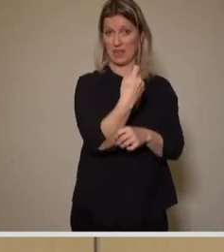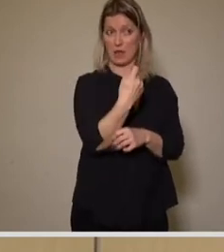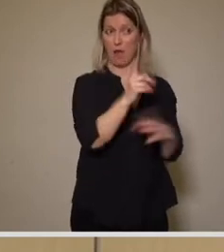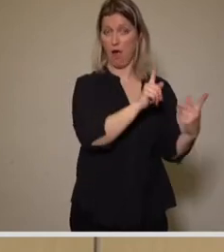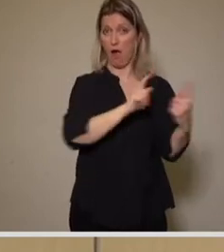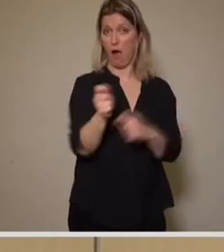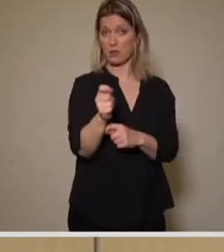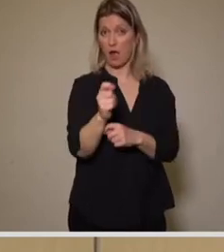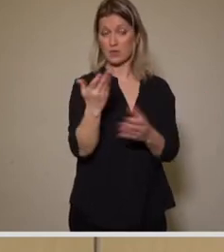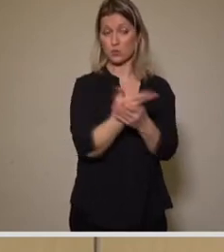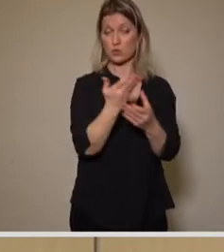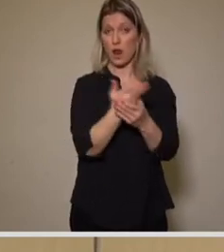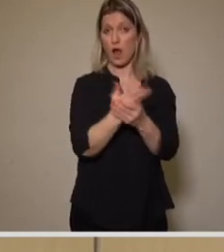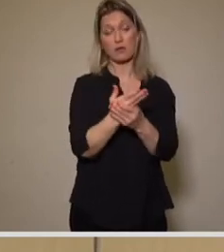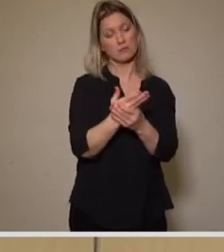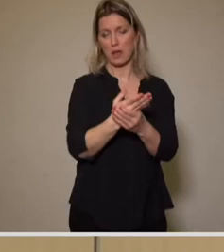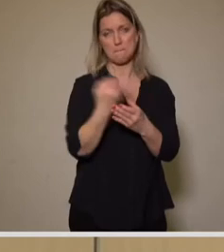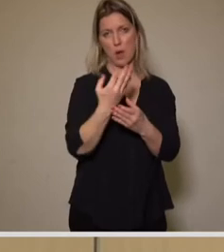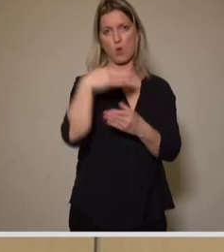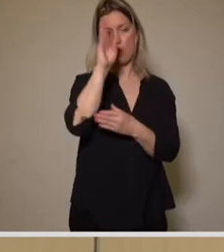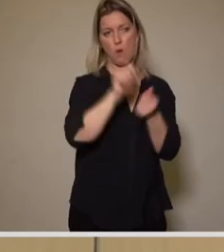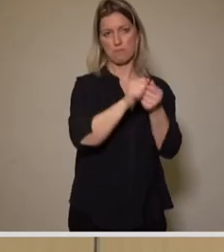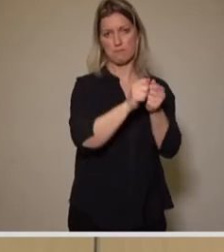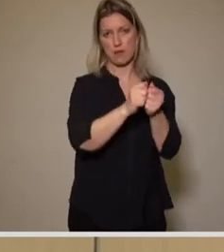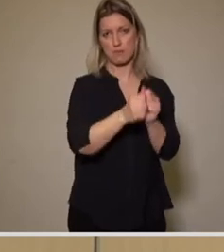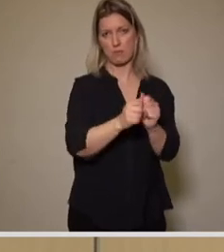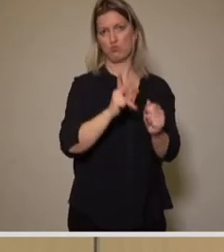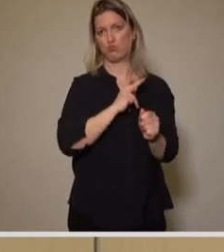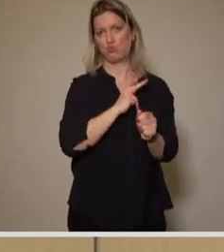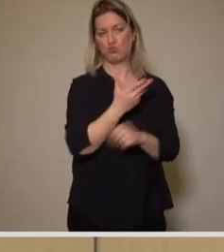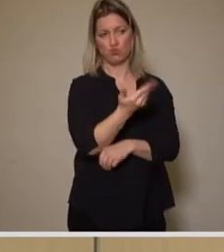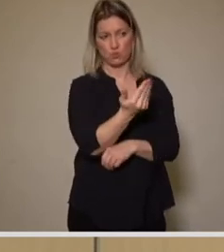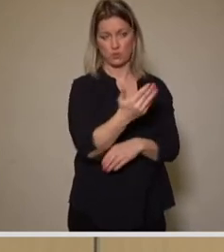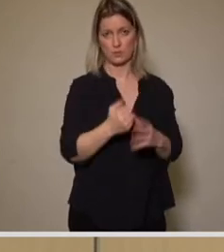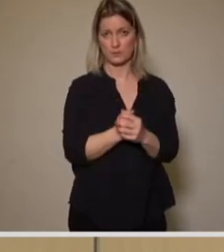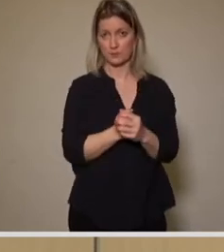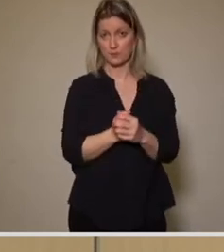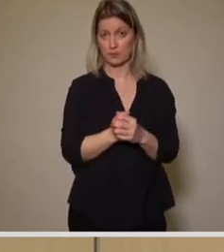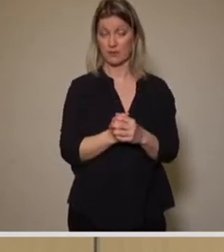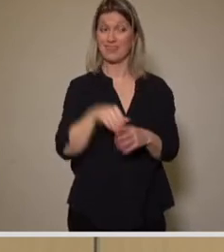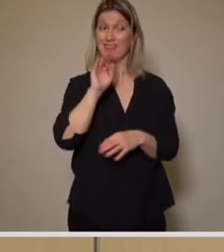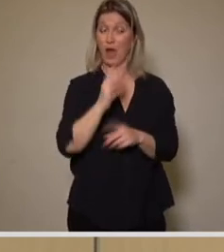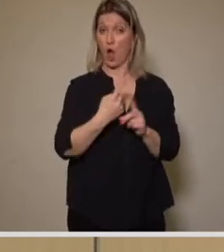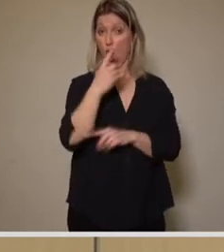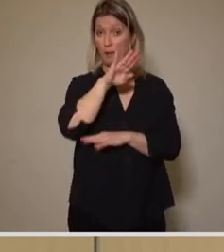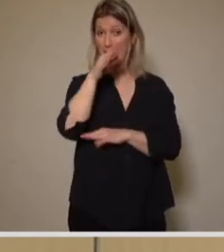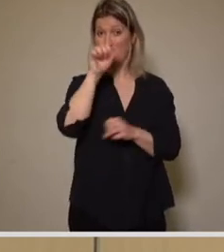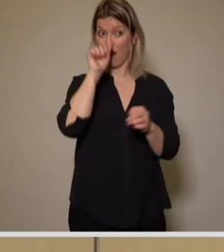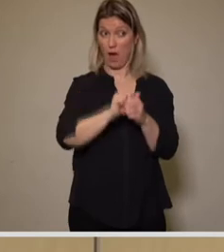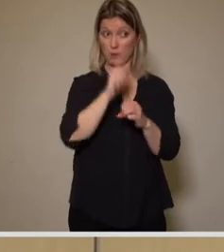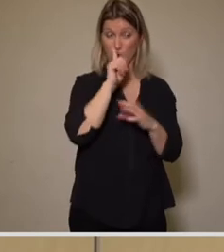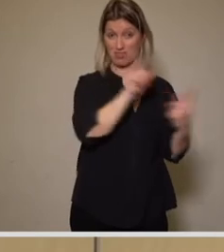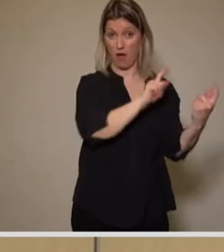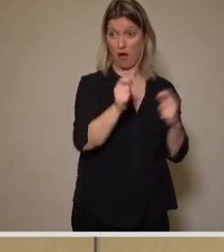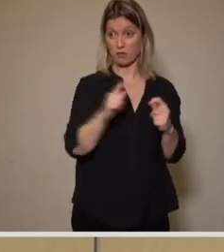weitere Änderungen erforderlich seien. Wenn dieser Antrag vom Oberbergamt angenommen wird,